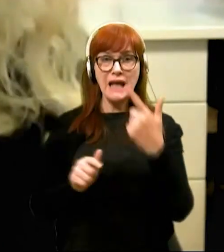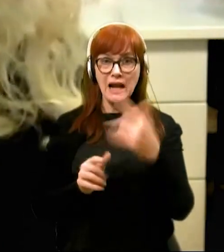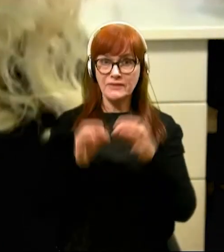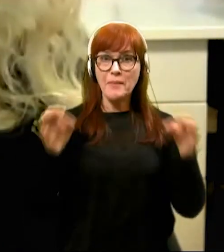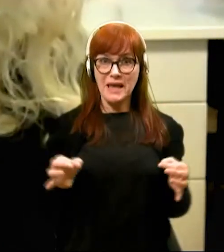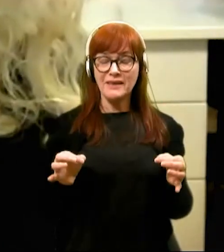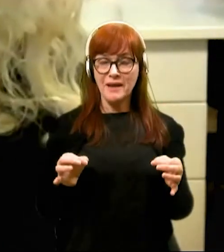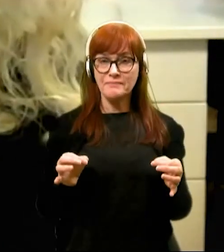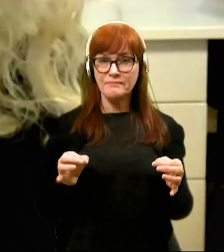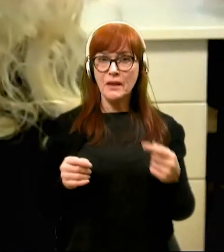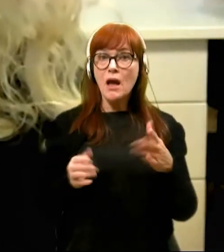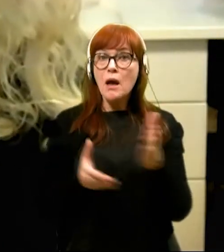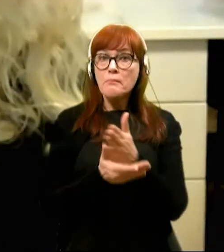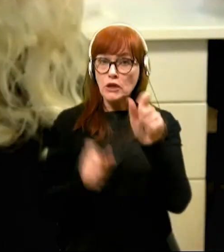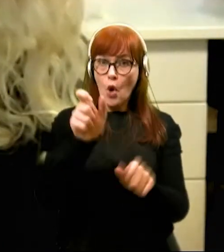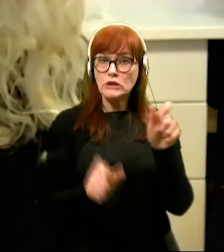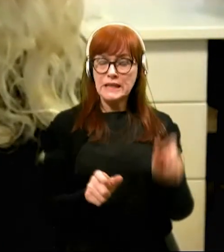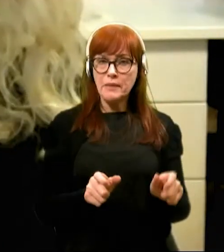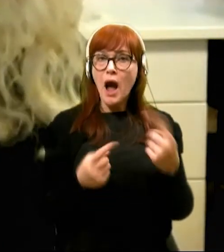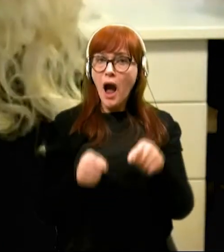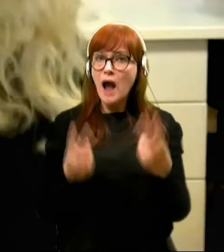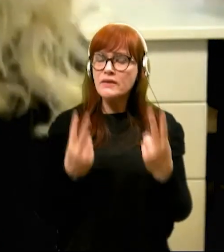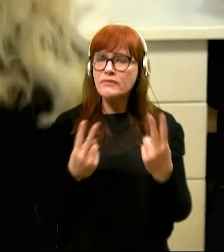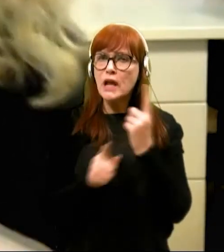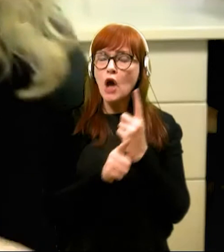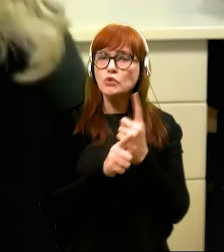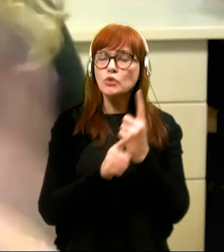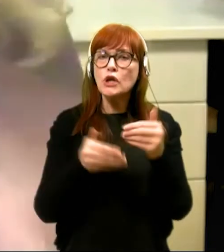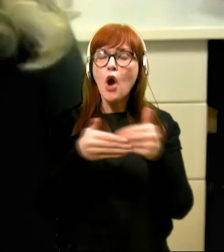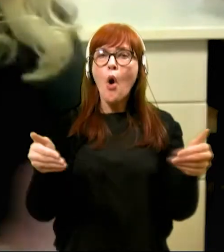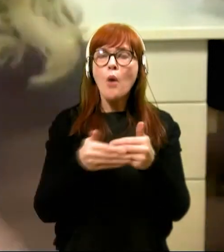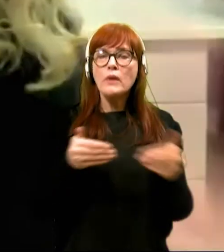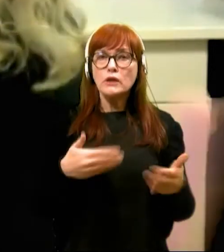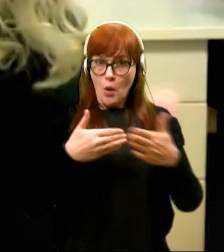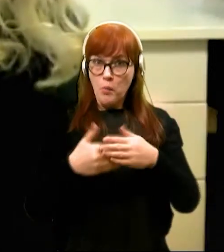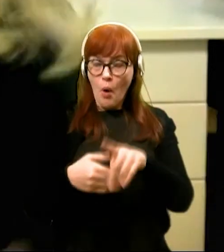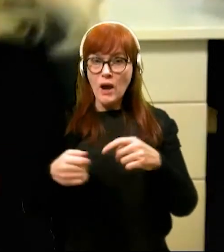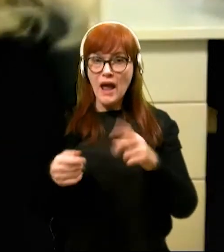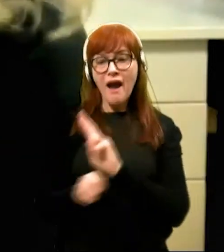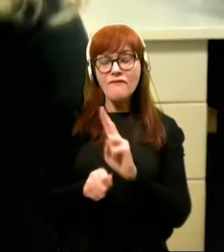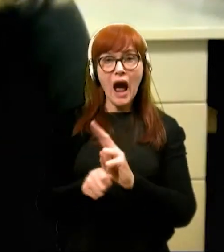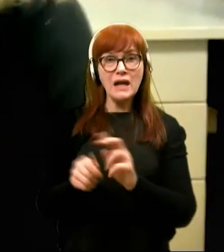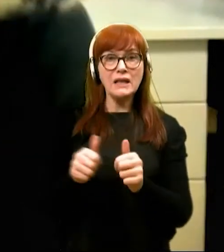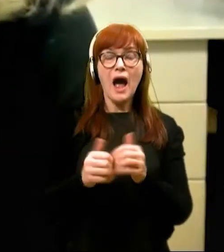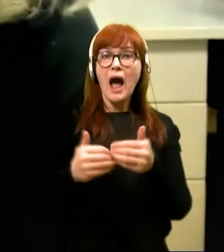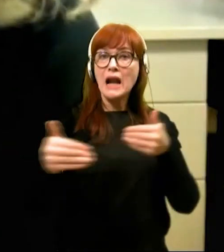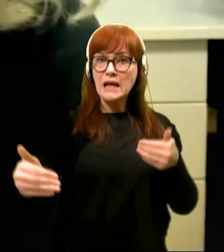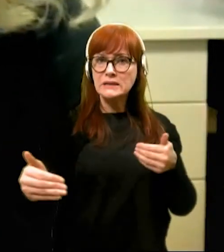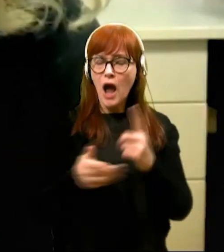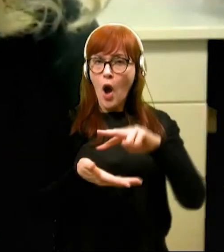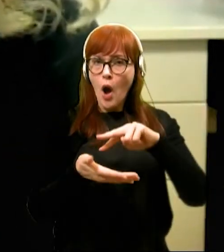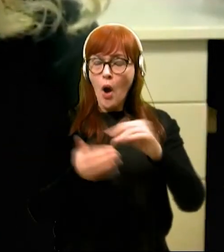metra med osebami, ali tu velja tudi omejitev, poleg te varne razdale, tudi omejitev 30